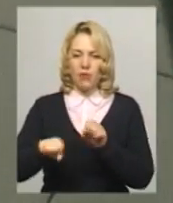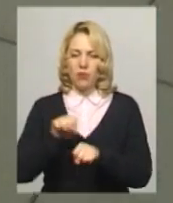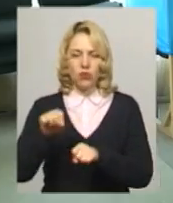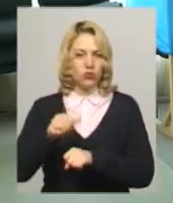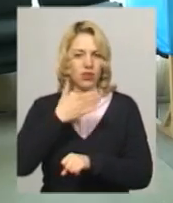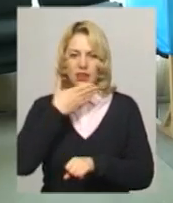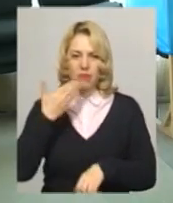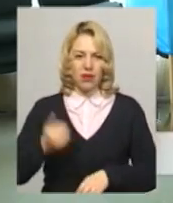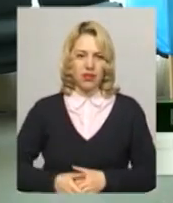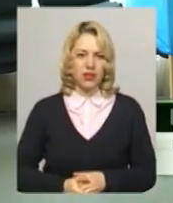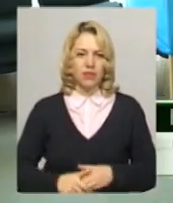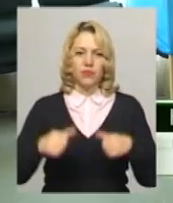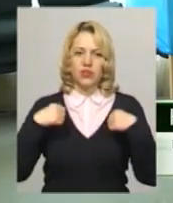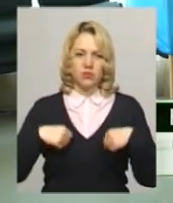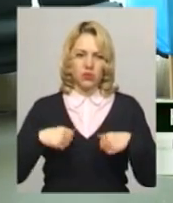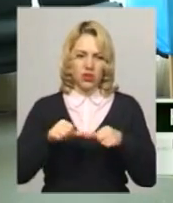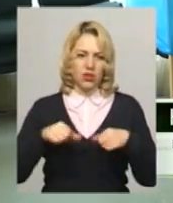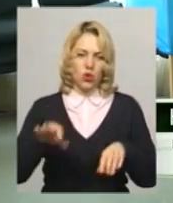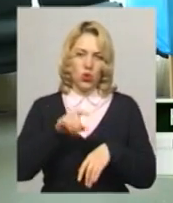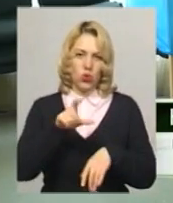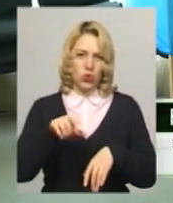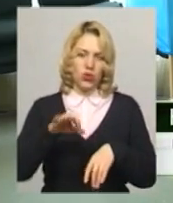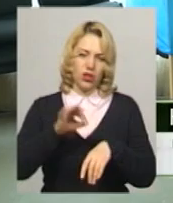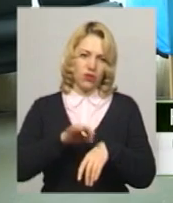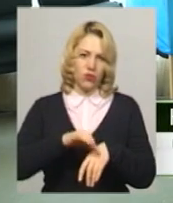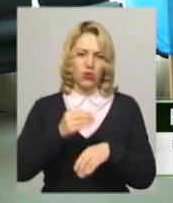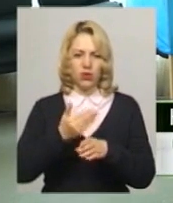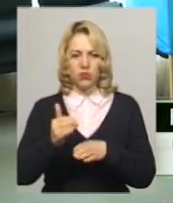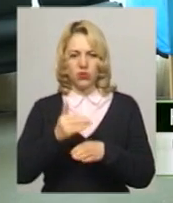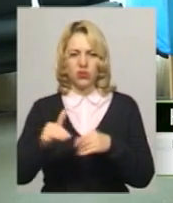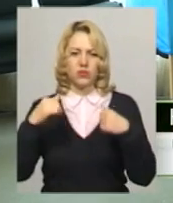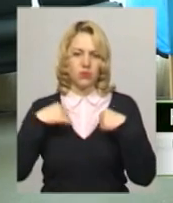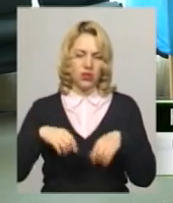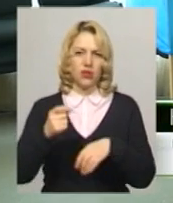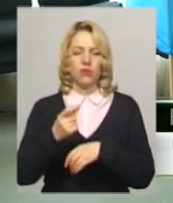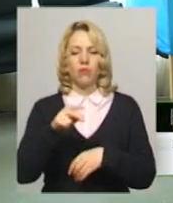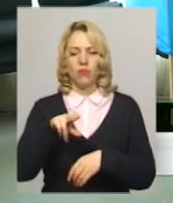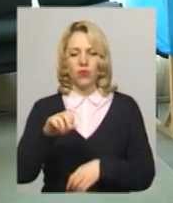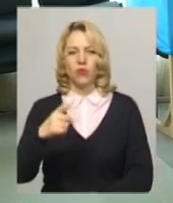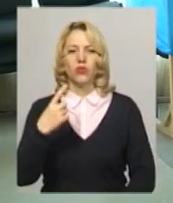не фіксувалось. Дуже спокійна дільниця, люди хворі, вони собі потихеньку, по одному,